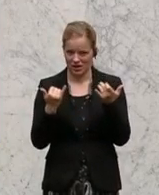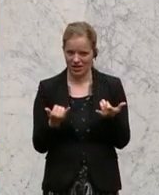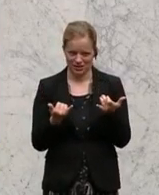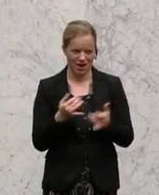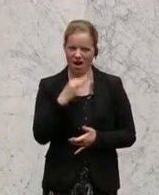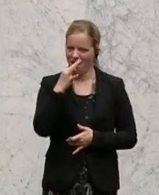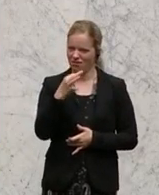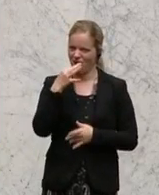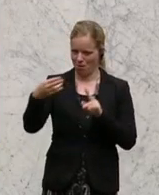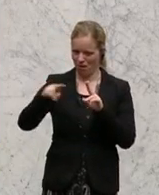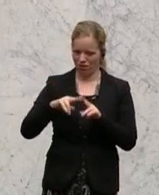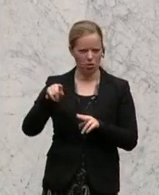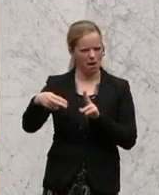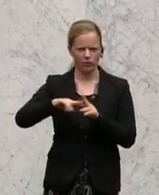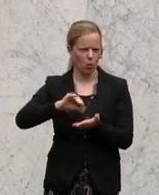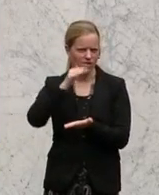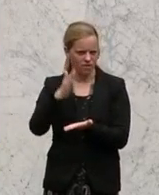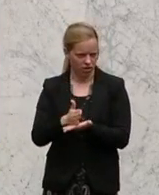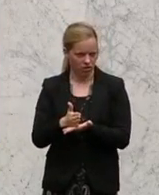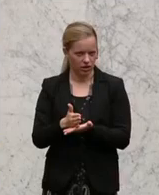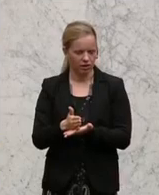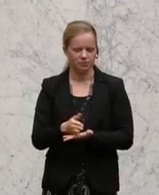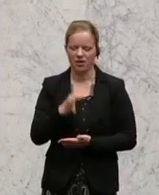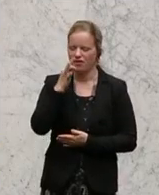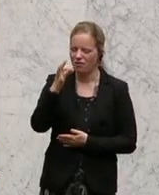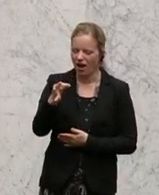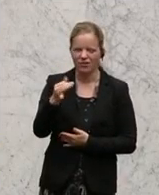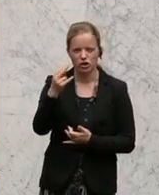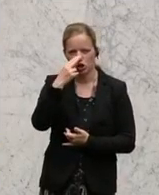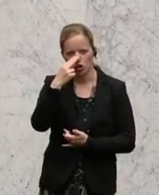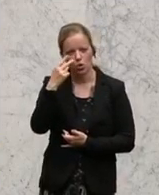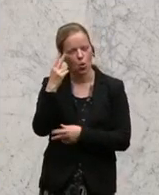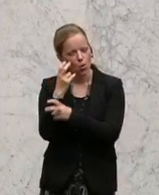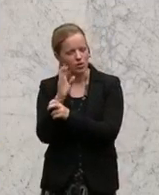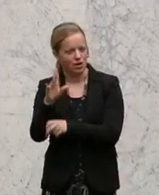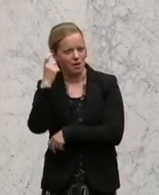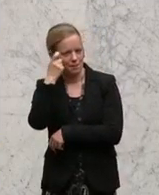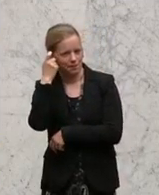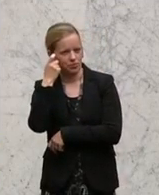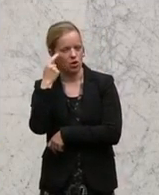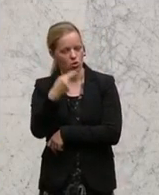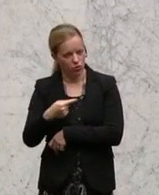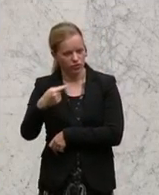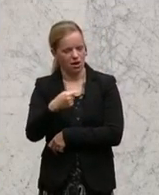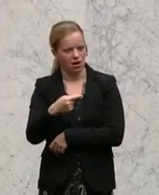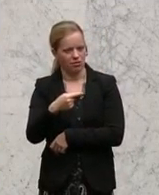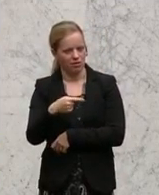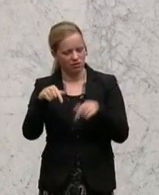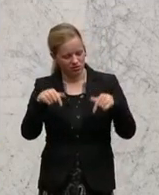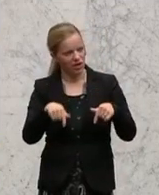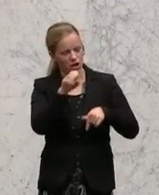Anfragebeantwortung. Das sagen Sie eben auf die Frage nach der Position Österreichs, ob Glyphosat als genehmigter Wirkstoff in der Union